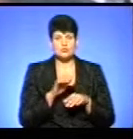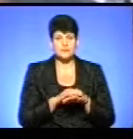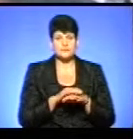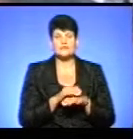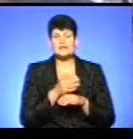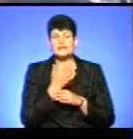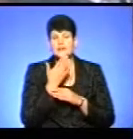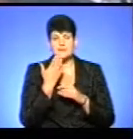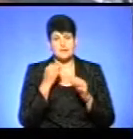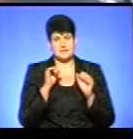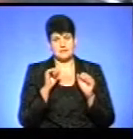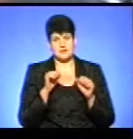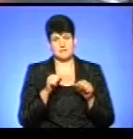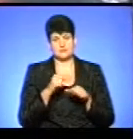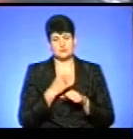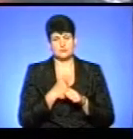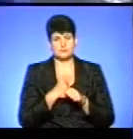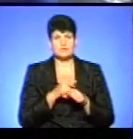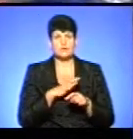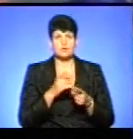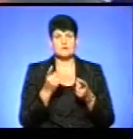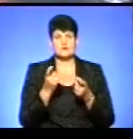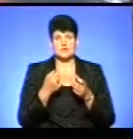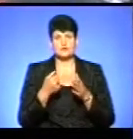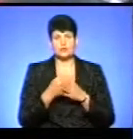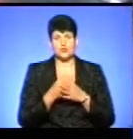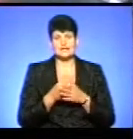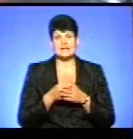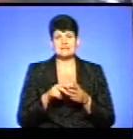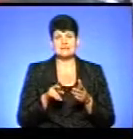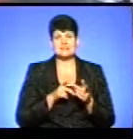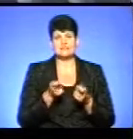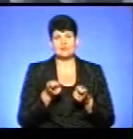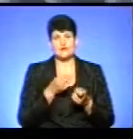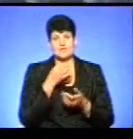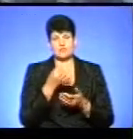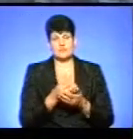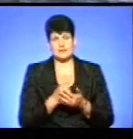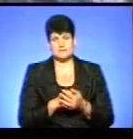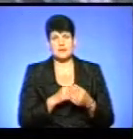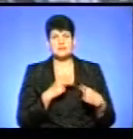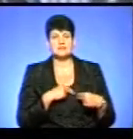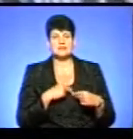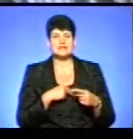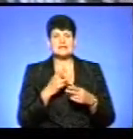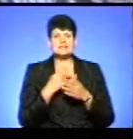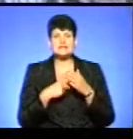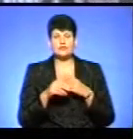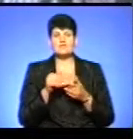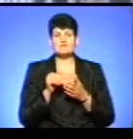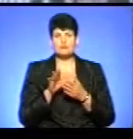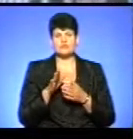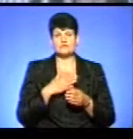допустили, вони були притягнуті до адміністративної відповідальності. Працівник цирку, який відмовився нам